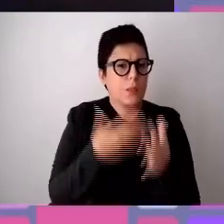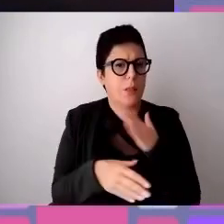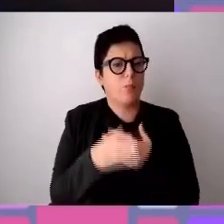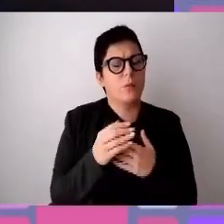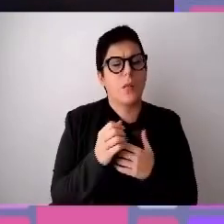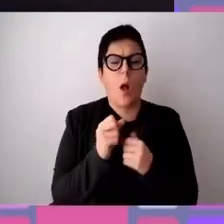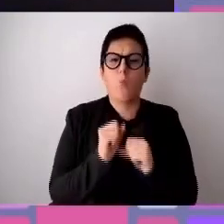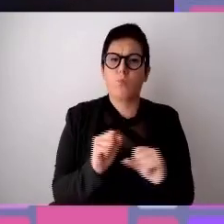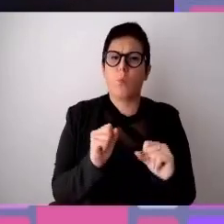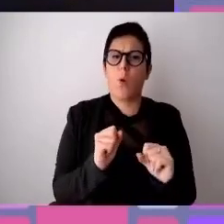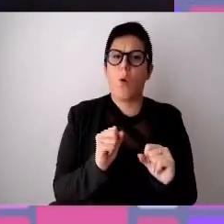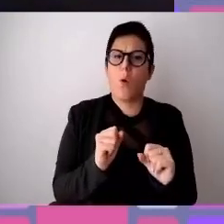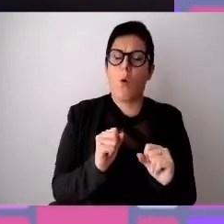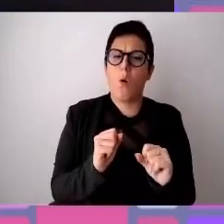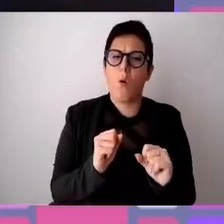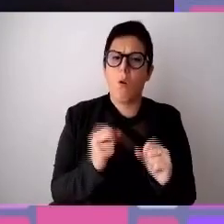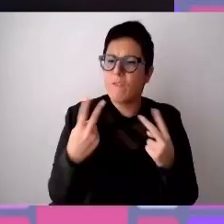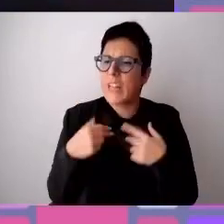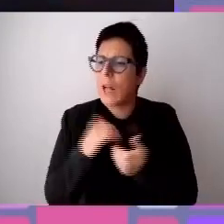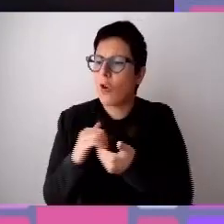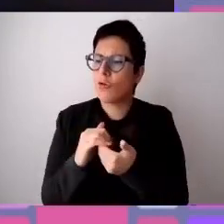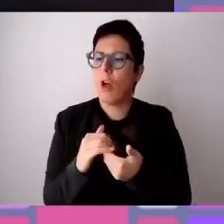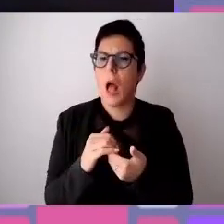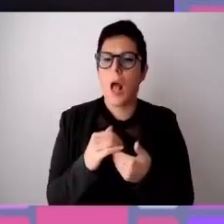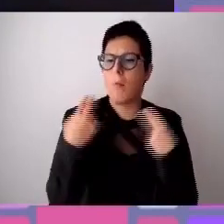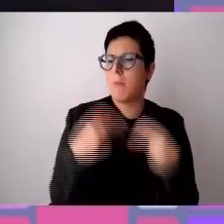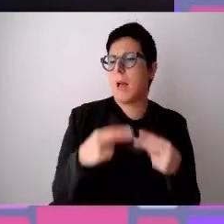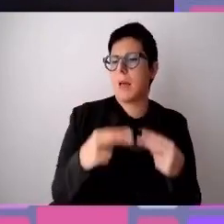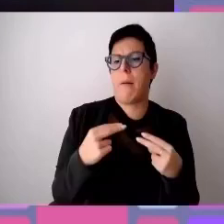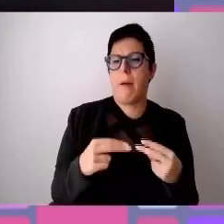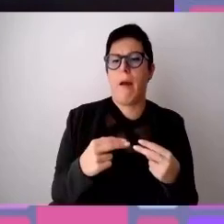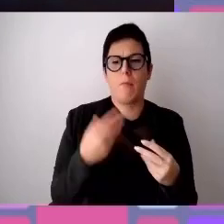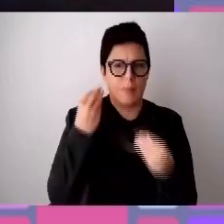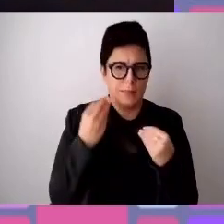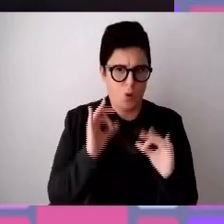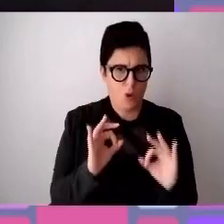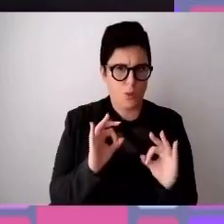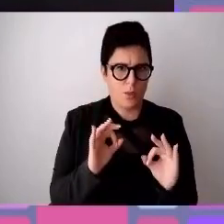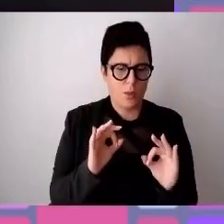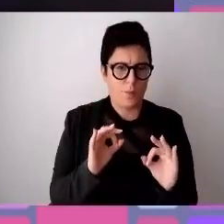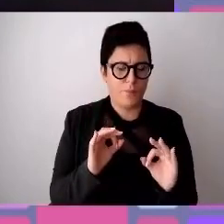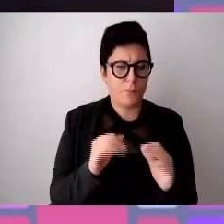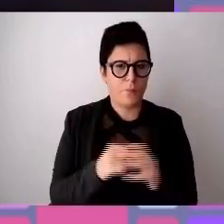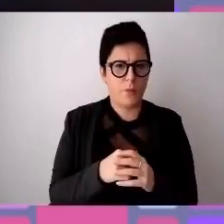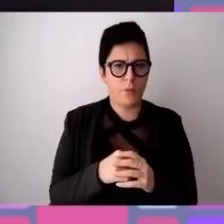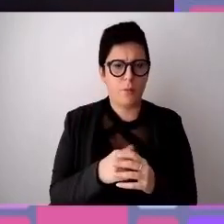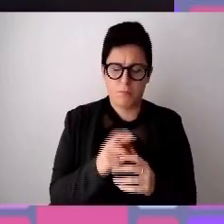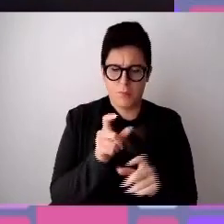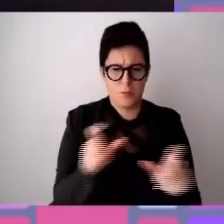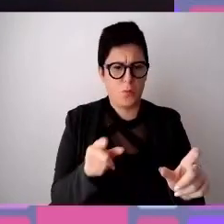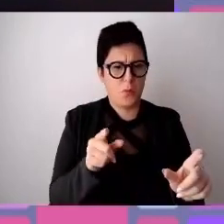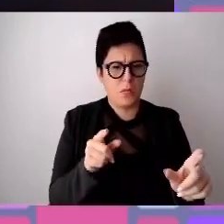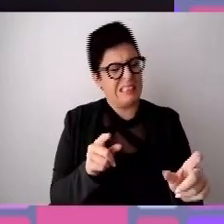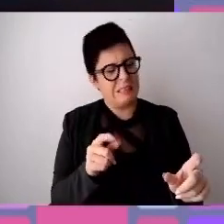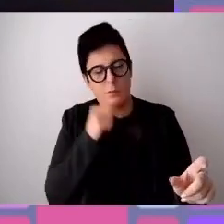potesse prendere parte la vita sociale. Era semplicemente e probabilmente vista come una persona